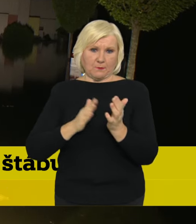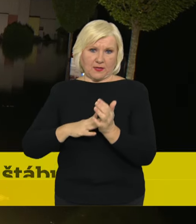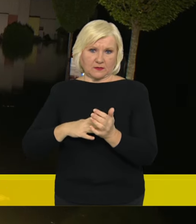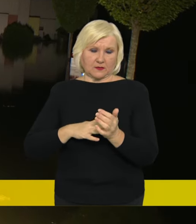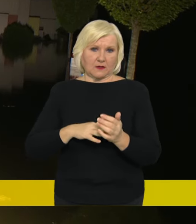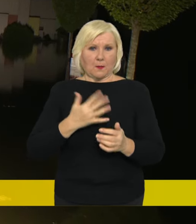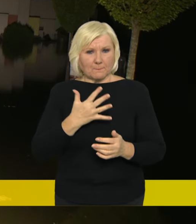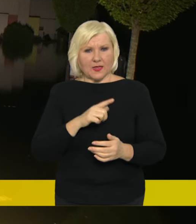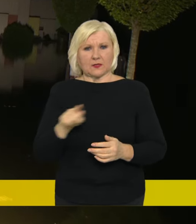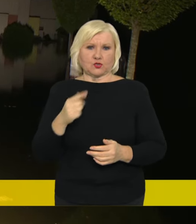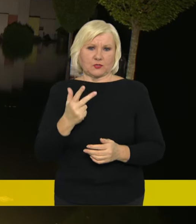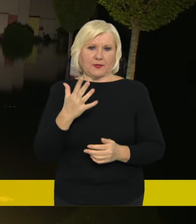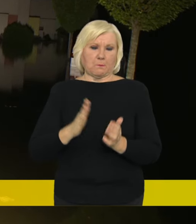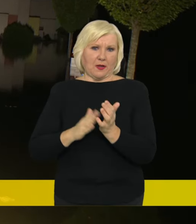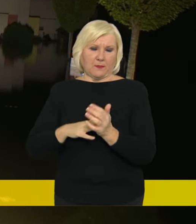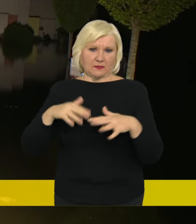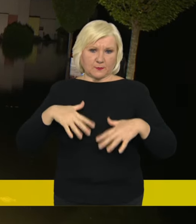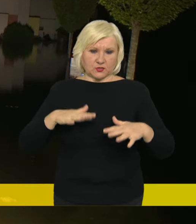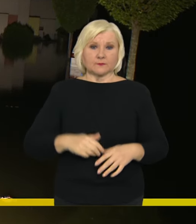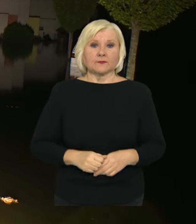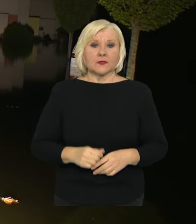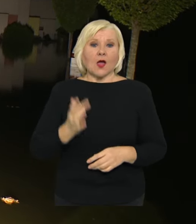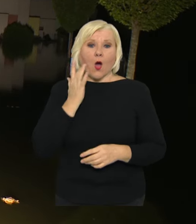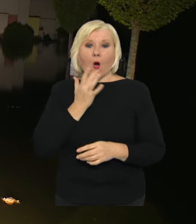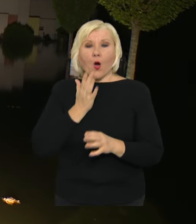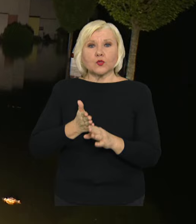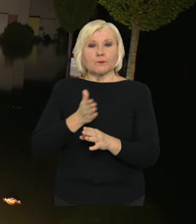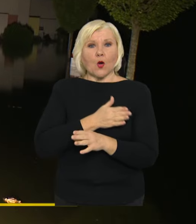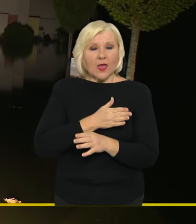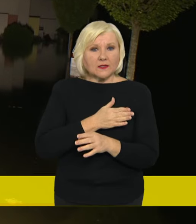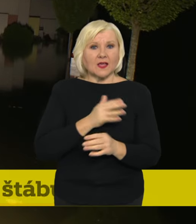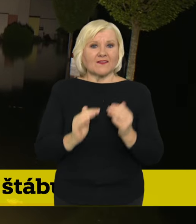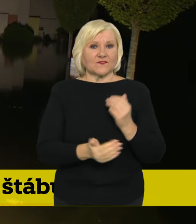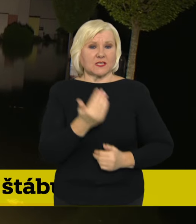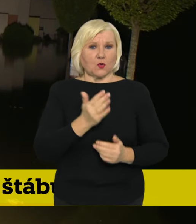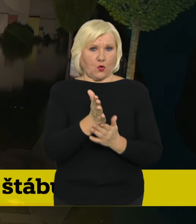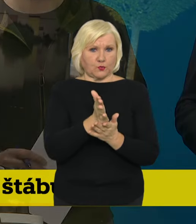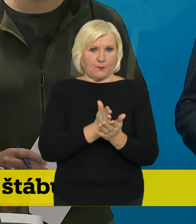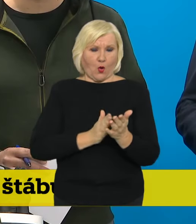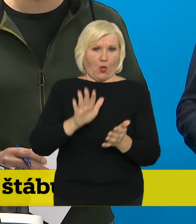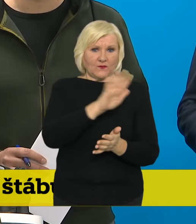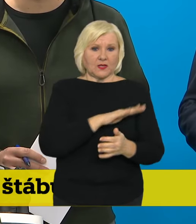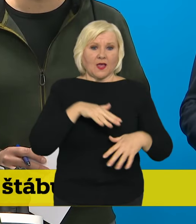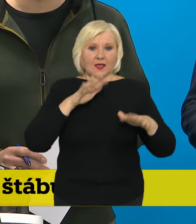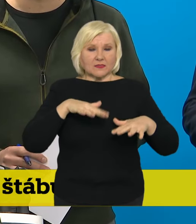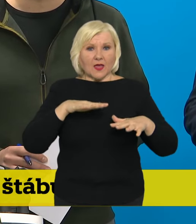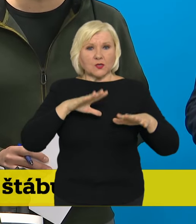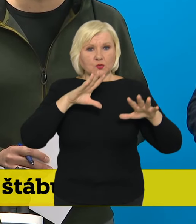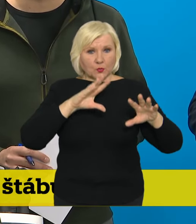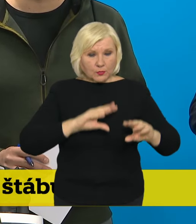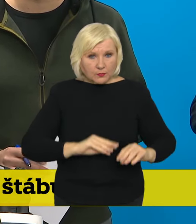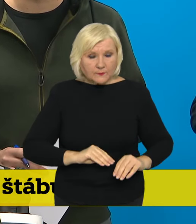5 až 35 milimetrů. Pěhem odpoledne zejména ve východní polovině našeho území déšť přichodně ustal,